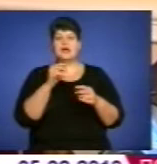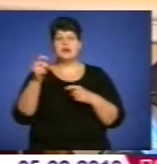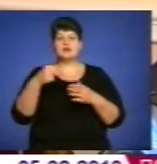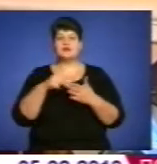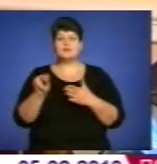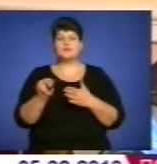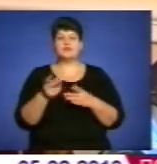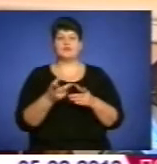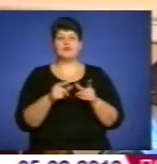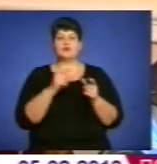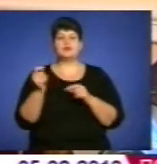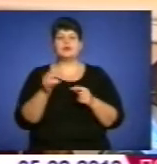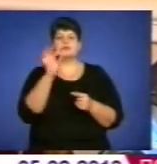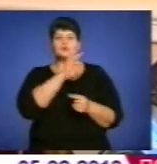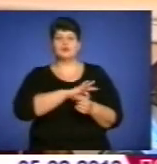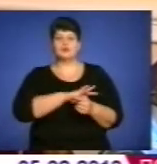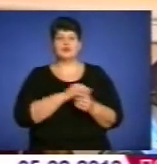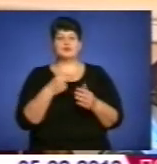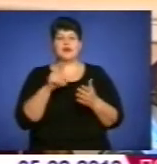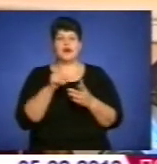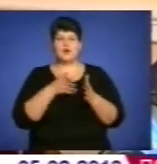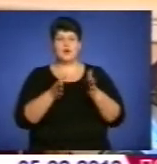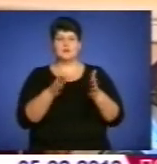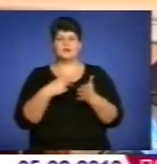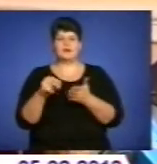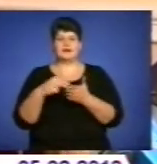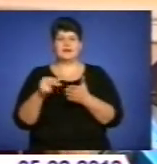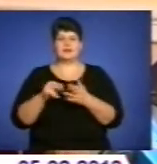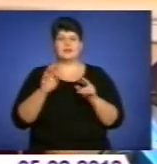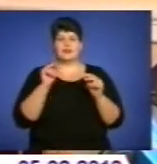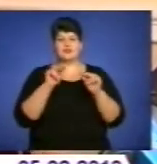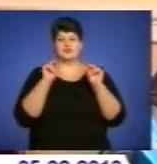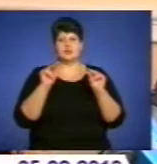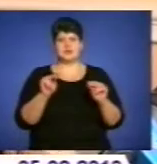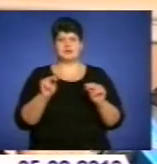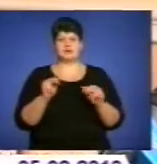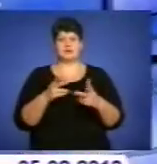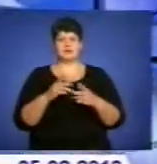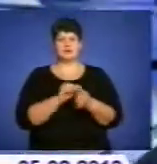прибуток, співдоподаткування шляхом придбання неліквідних цінних паперів від офшорних компаній.